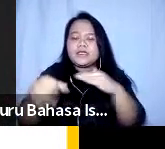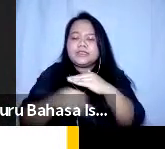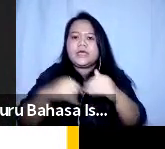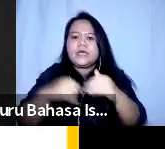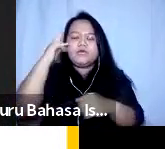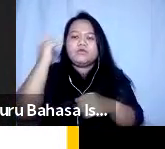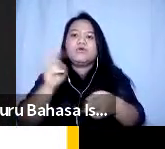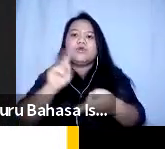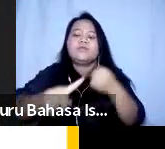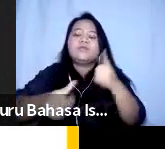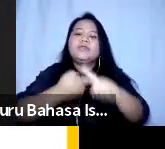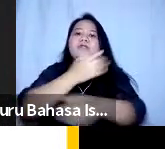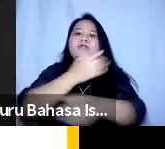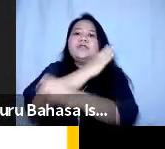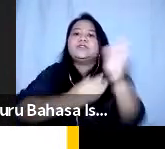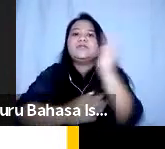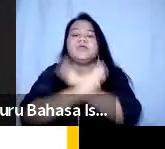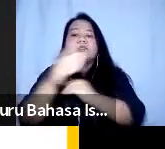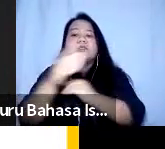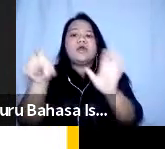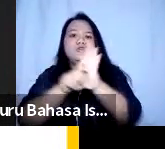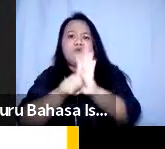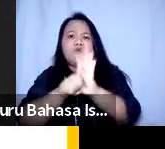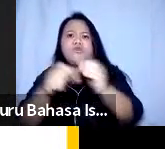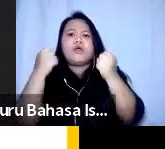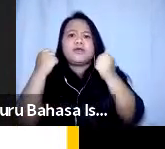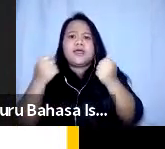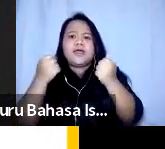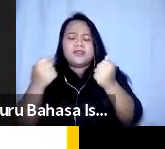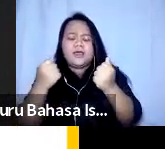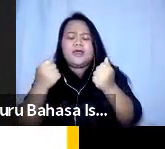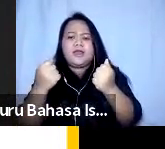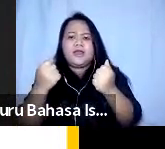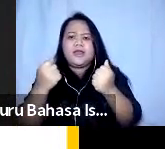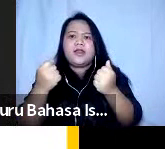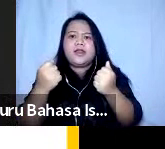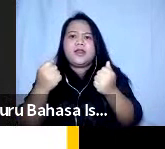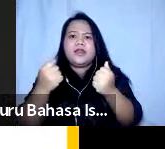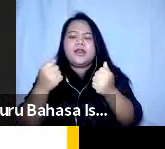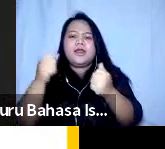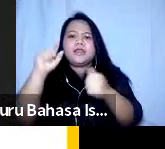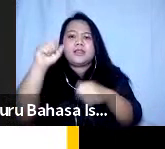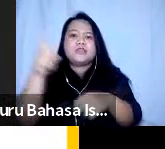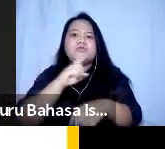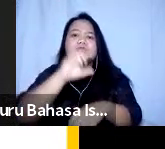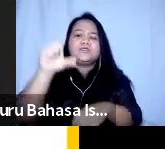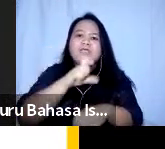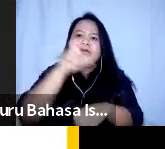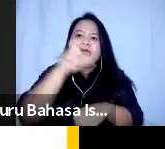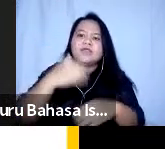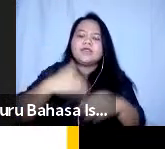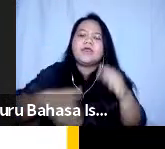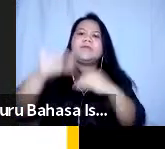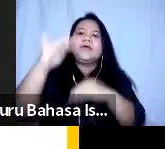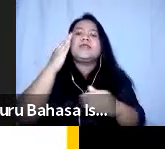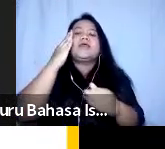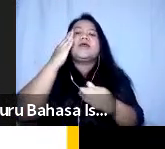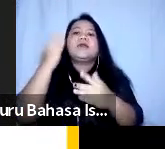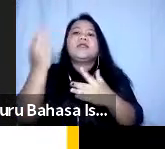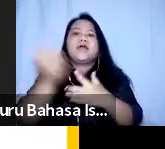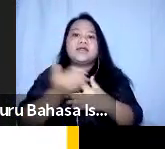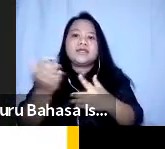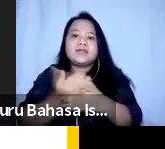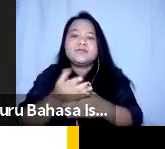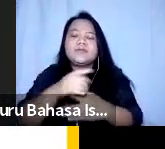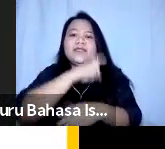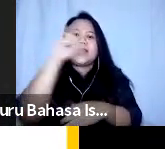penyandang disabilitas misalkan layanan kesehatan kemudian salah satu caranya adalah meningkatkan aksesibilitas dengan